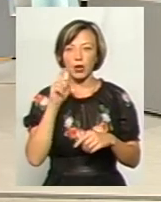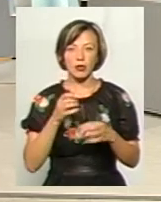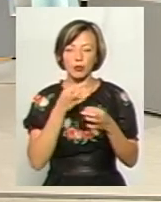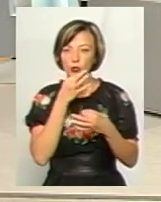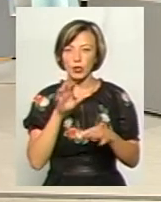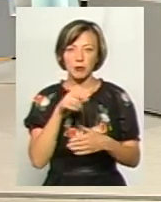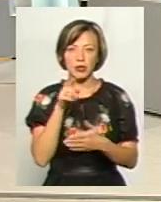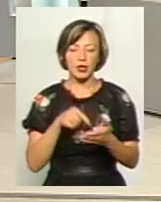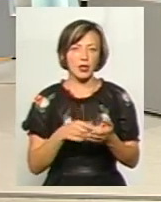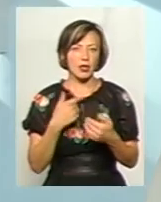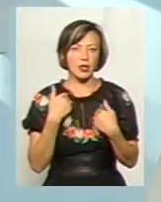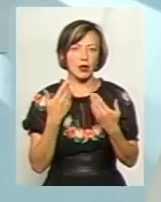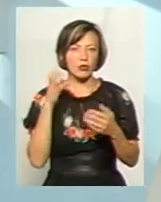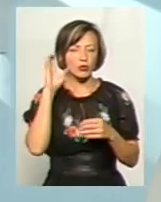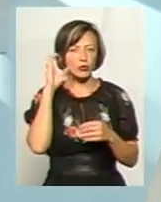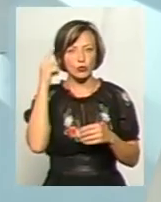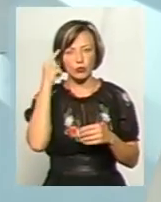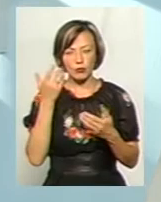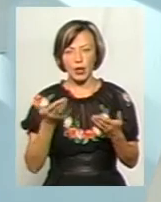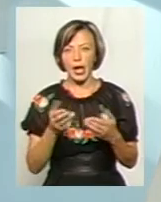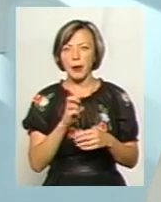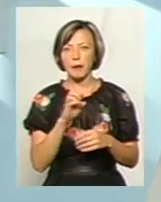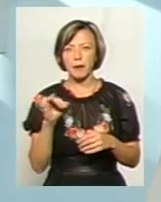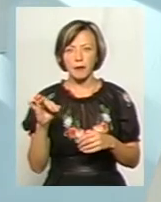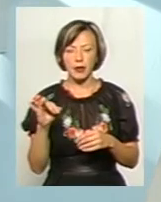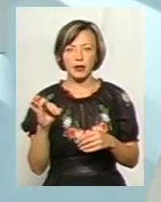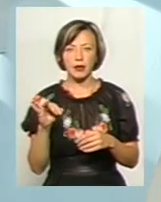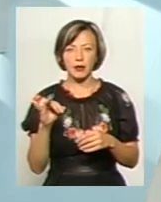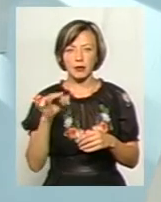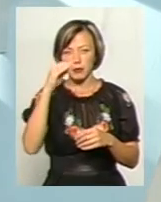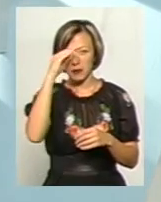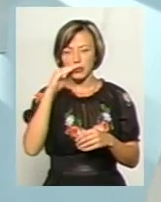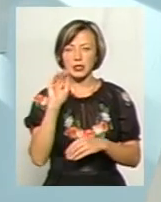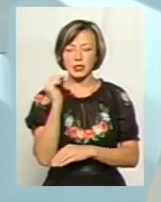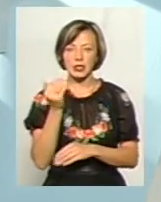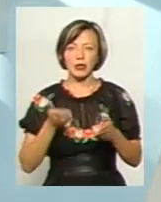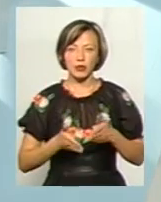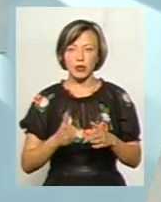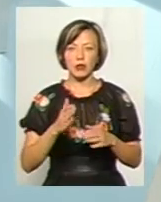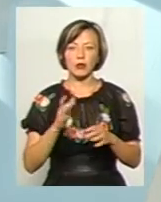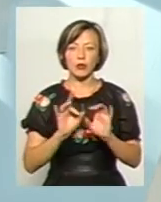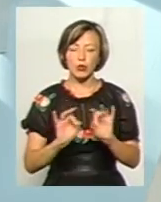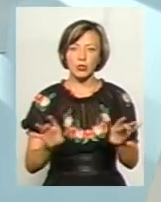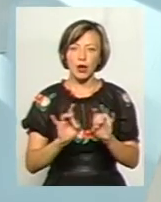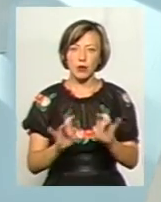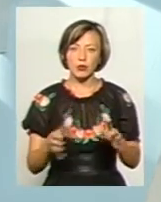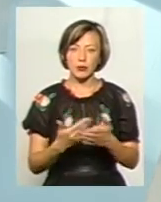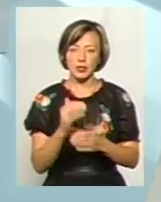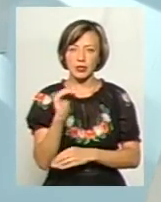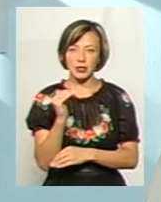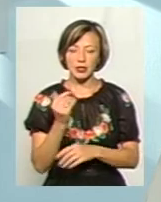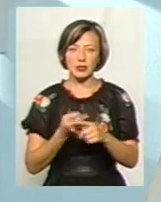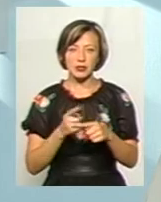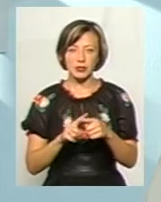питаннях, то я весь час, я коли слухаю, думаю, от якби ж батько, дитина народилася, і він постійно йому розказував